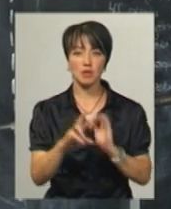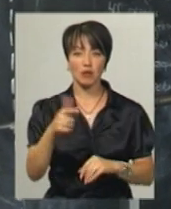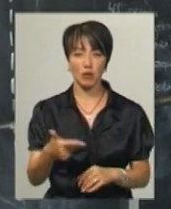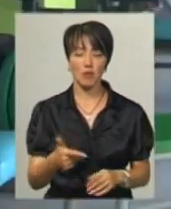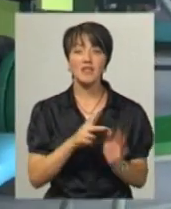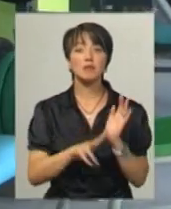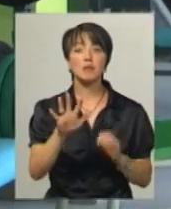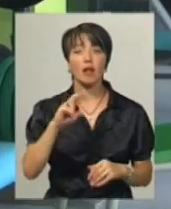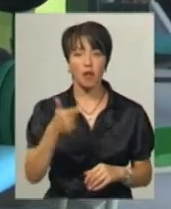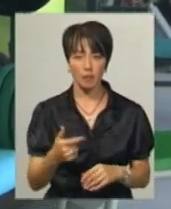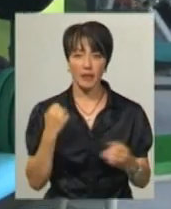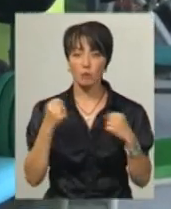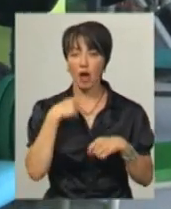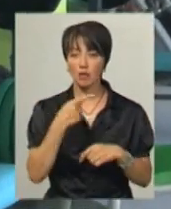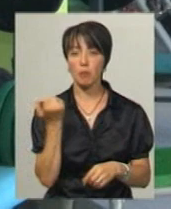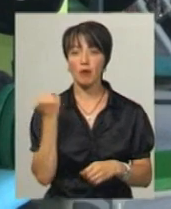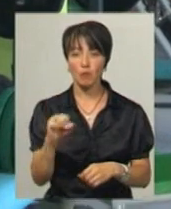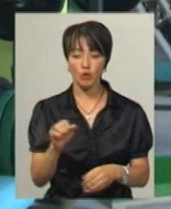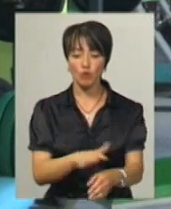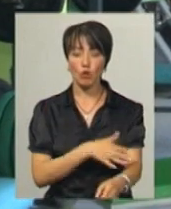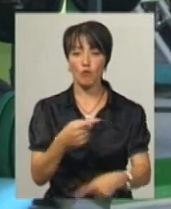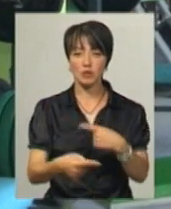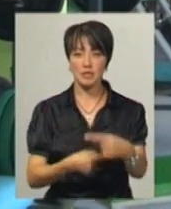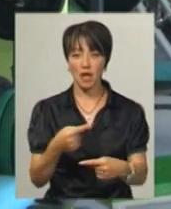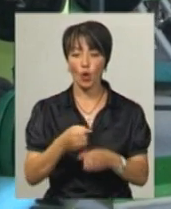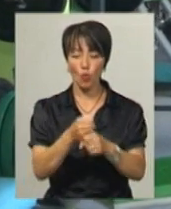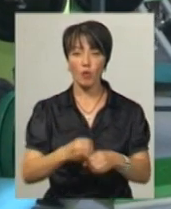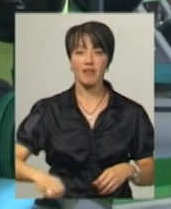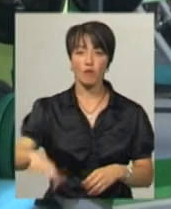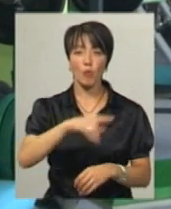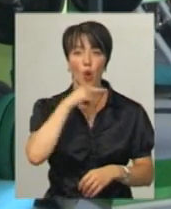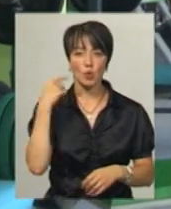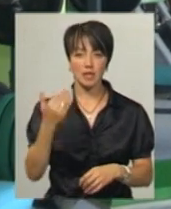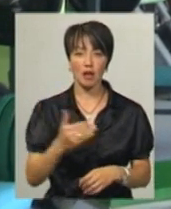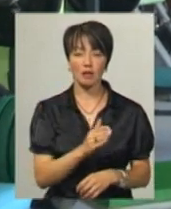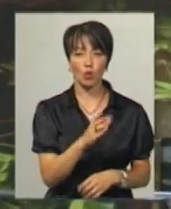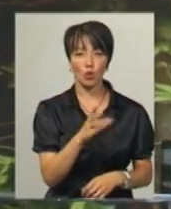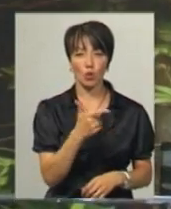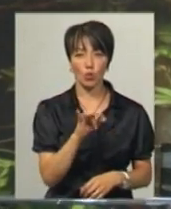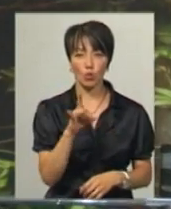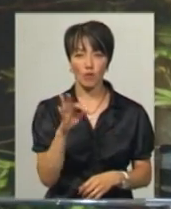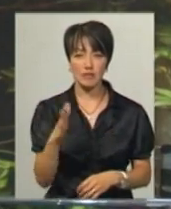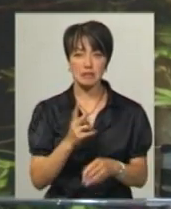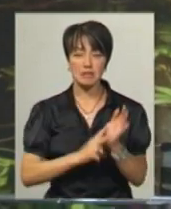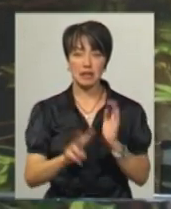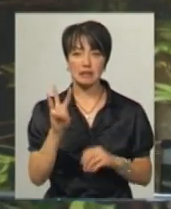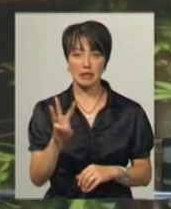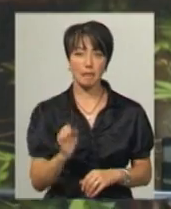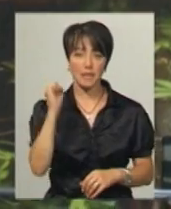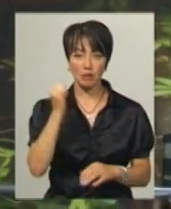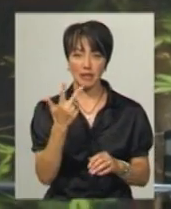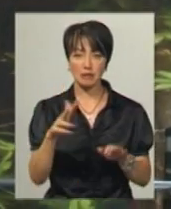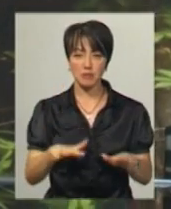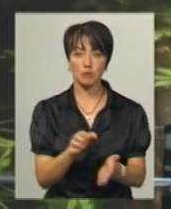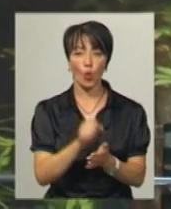кілограмів. Спортсмен, каже, переможцем у довгому циклі на Кубку Європи став росіянин Володимир Гуров, який здійснив 73 підйоми. Третє